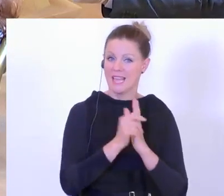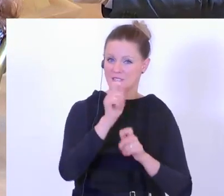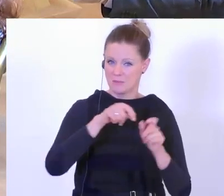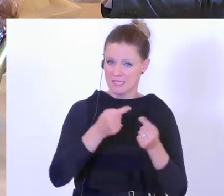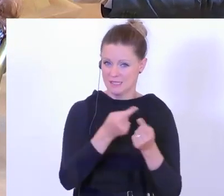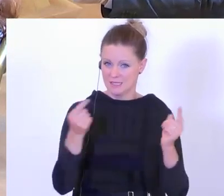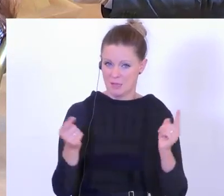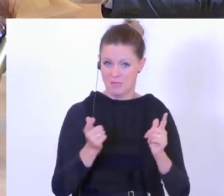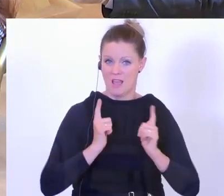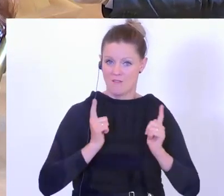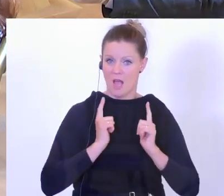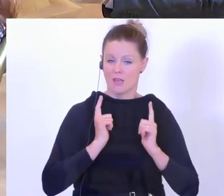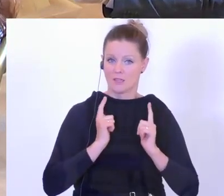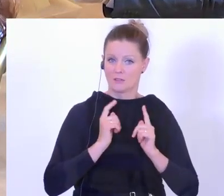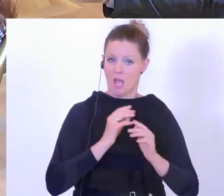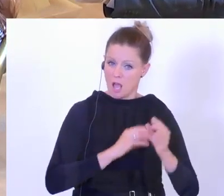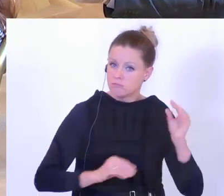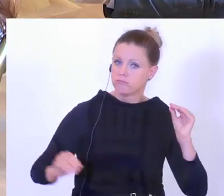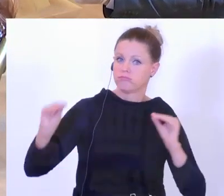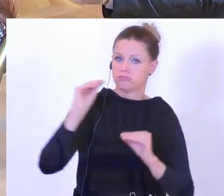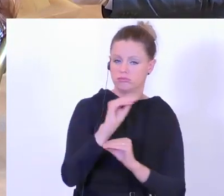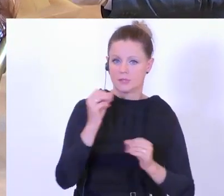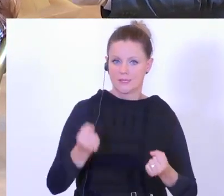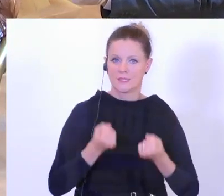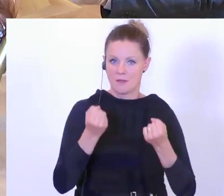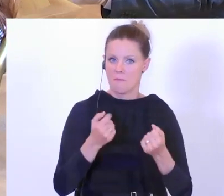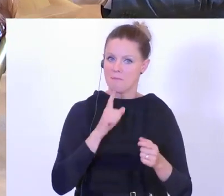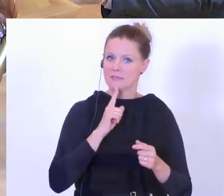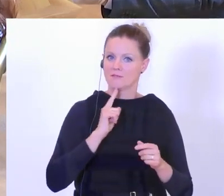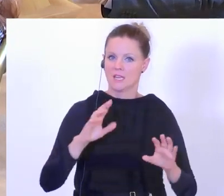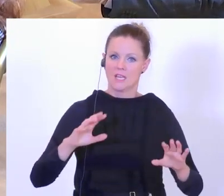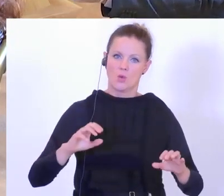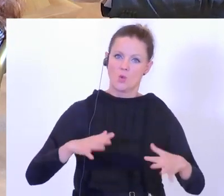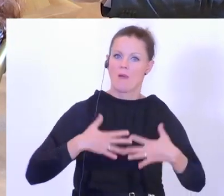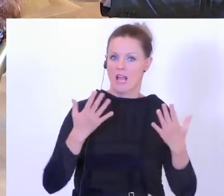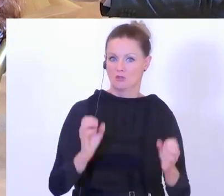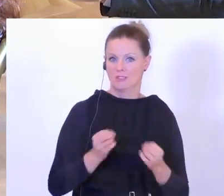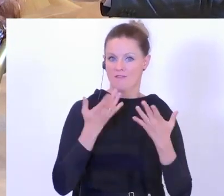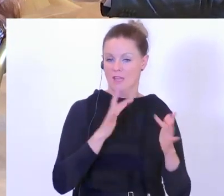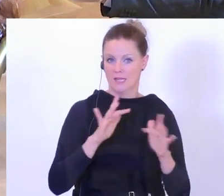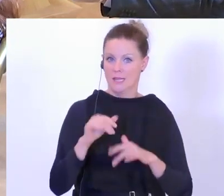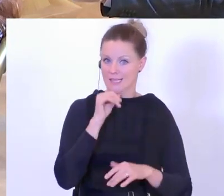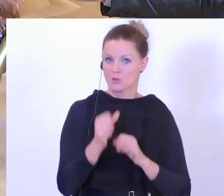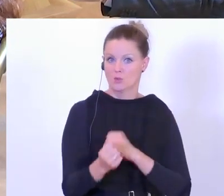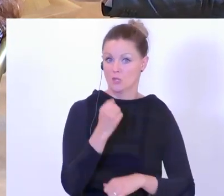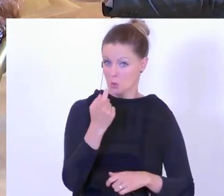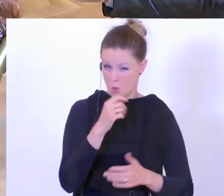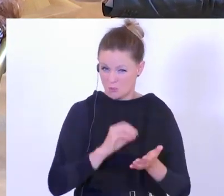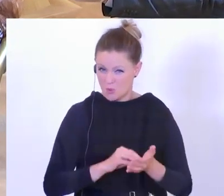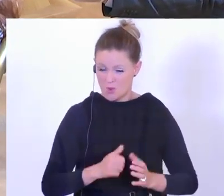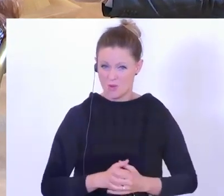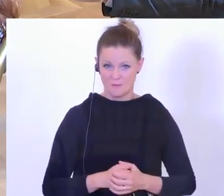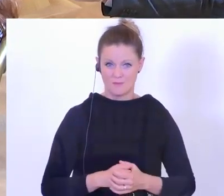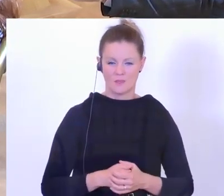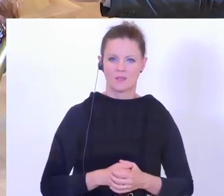erwartet, dass es viel stärker ansteigen wird. Es gibt ein bisschen einen Überraschungseffekt, dass es nicht so stark ist. Glauben Sie, kommt das noch? Und